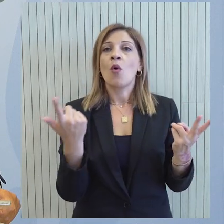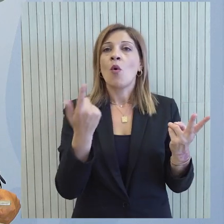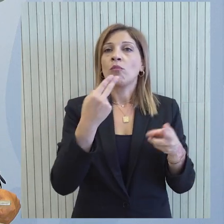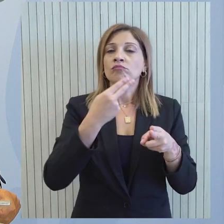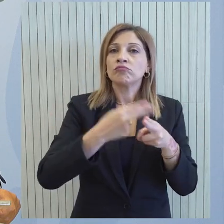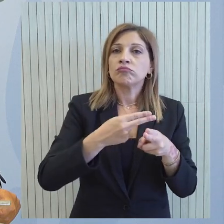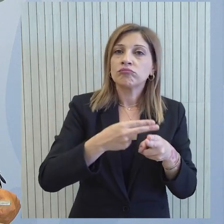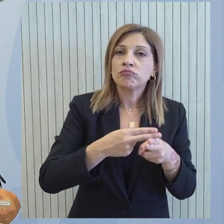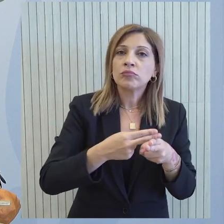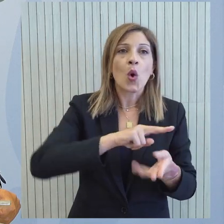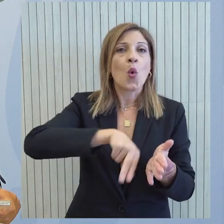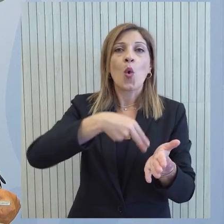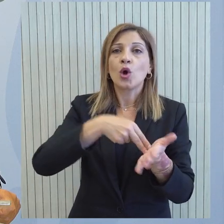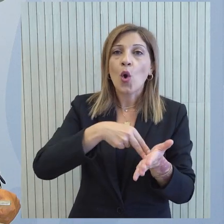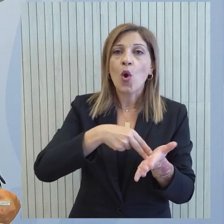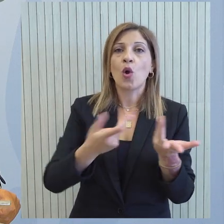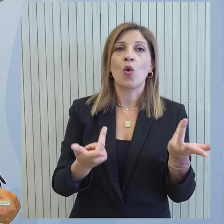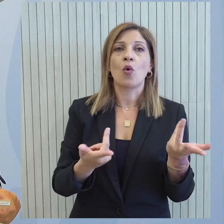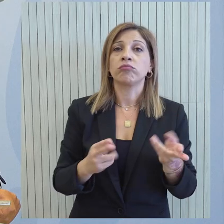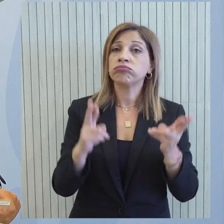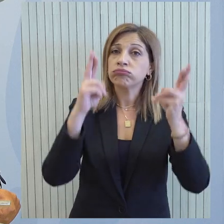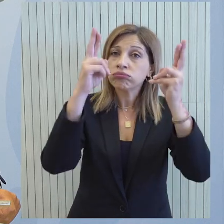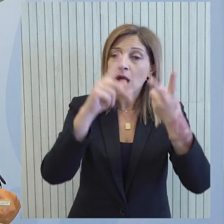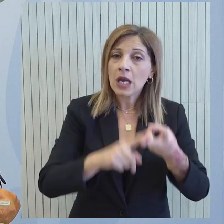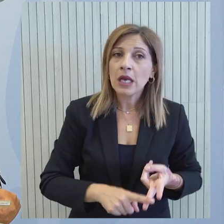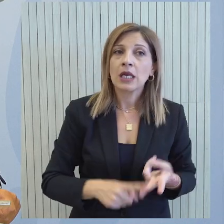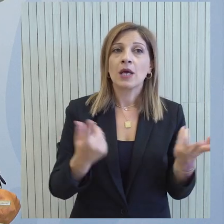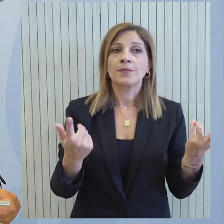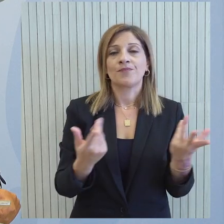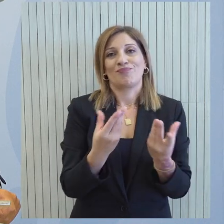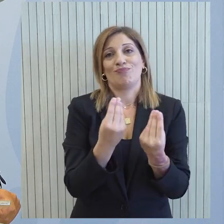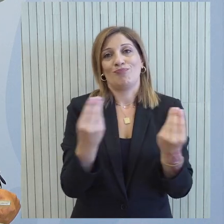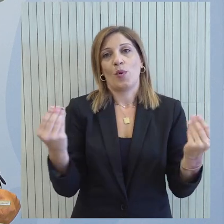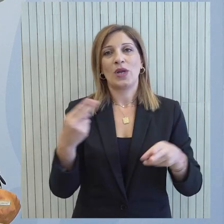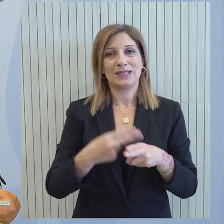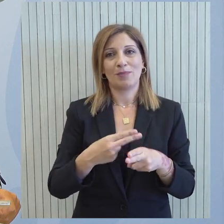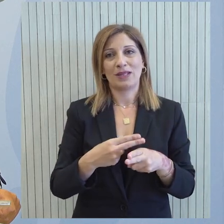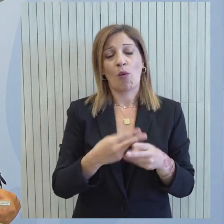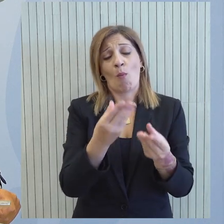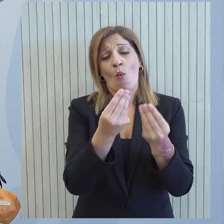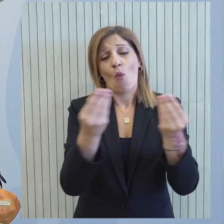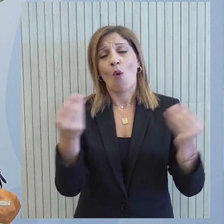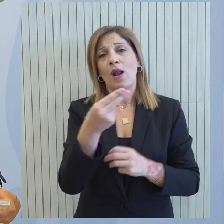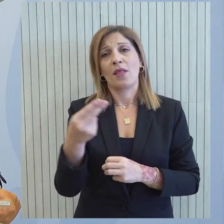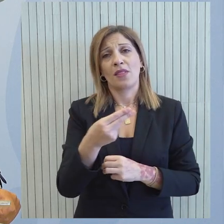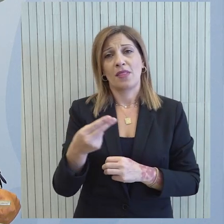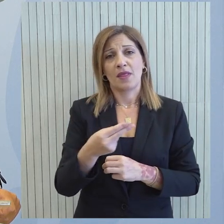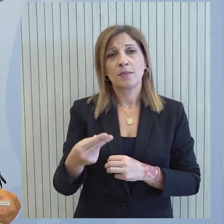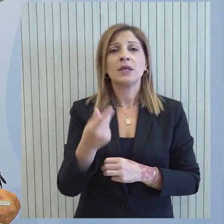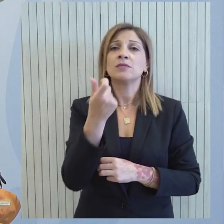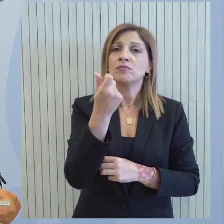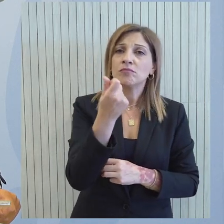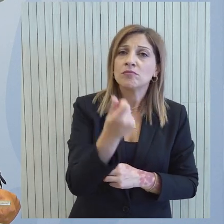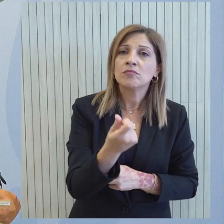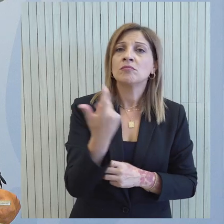εξυπηρέτηση του στον ρόλο που θα παίξει στην εξυπηρέτηση του ενεργειακού σχεδιασμού μας έχει πολλαπλές πτυχές που θα πρέπει να